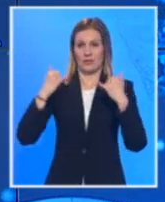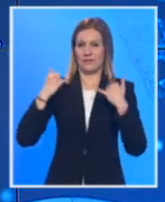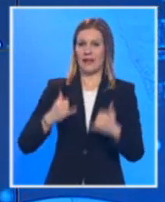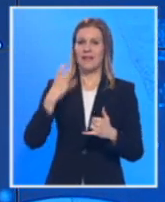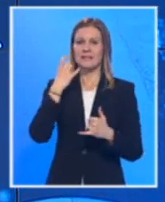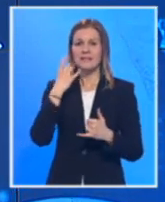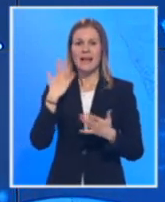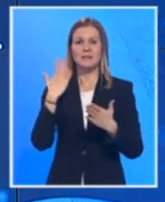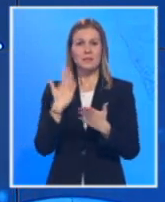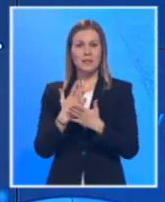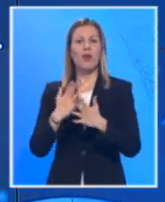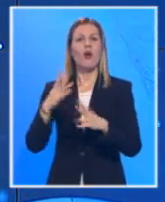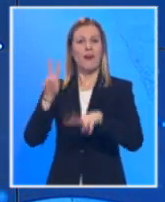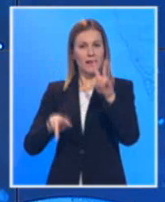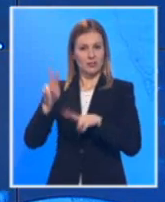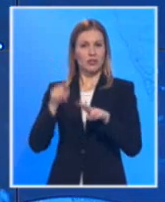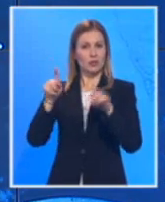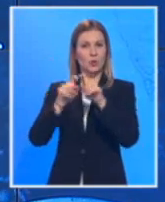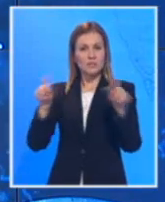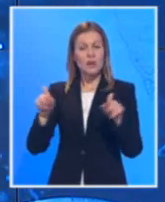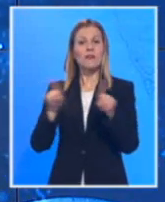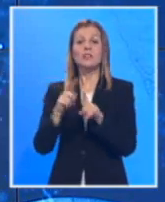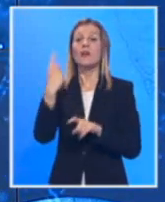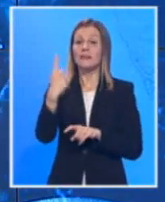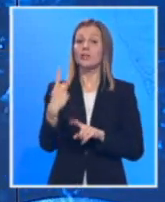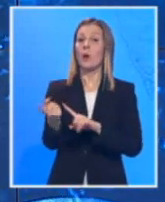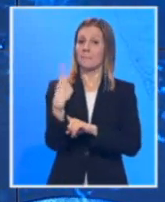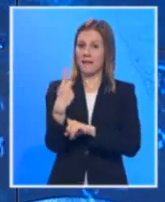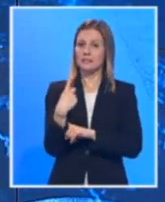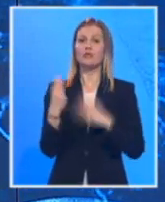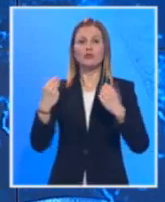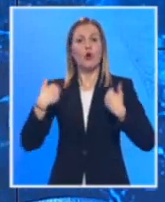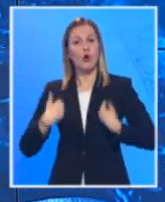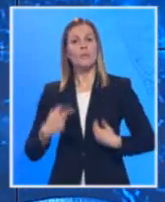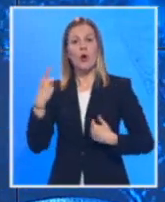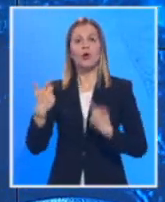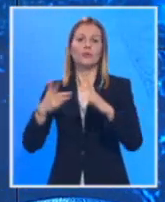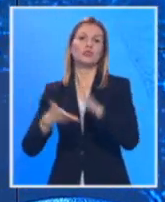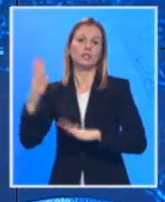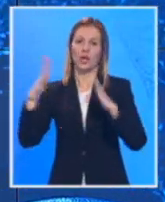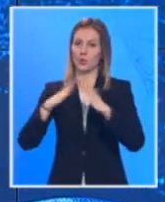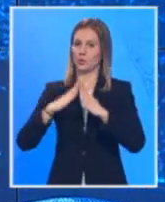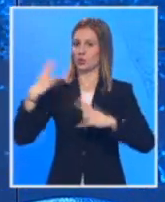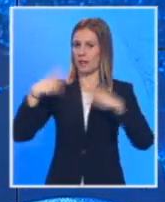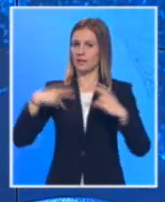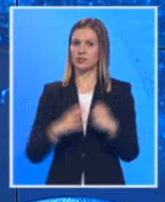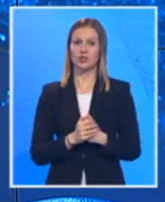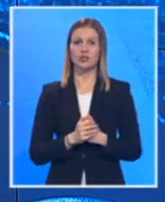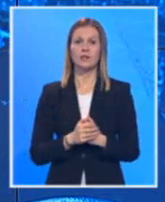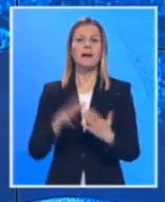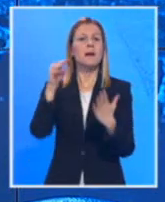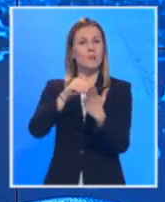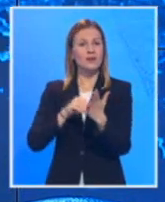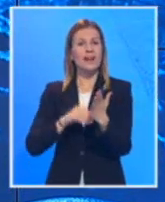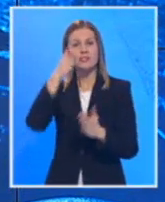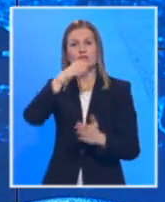nakon neophodnog perioda lečenja u toj ustanovi jedan pacijent u opštem dobrom stanju otpušten na kućno lečenje. Podaci